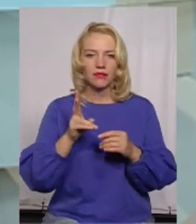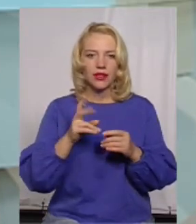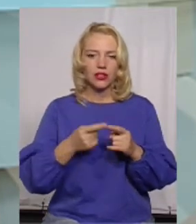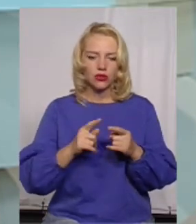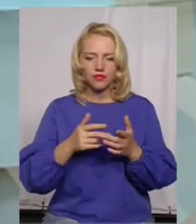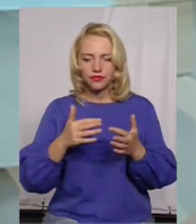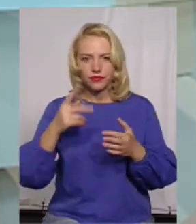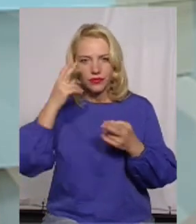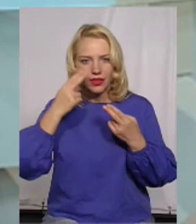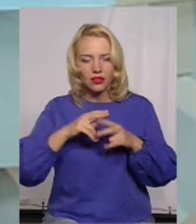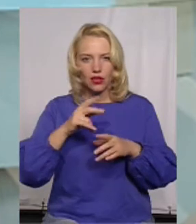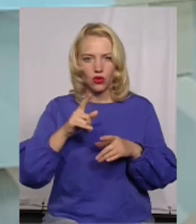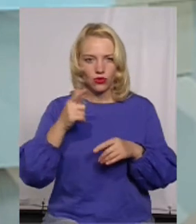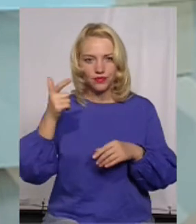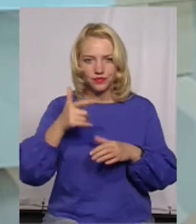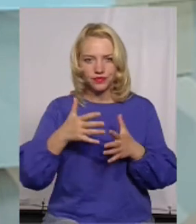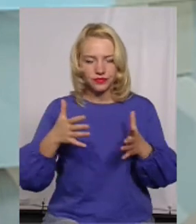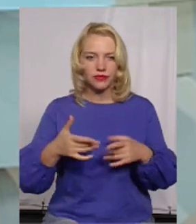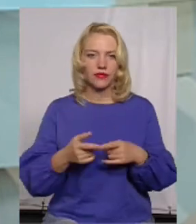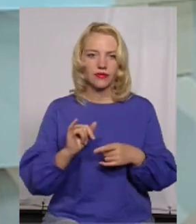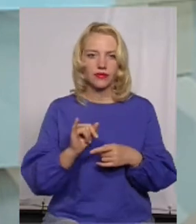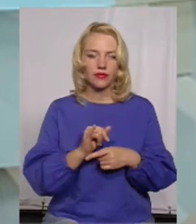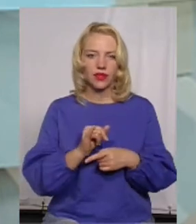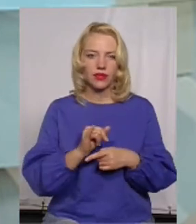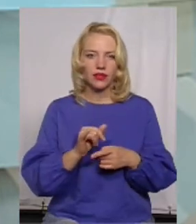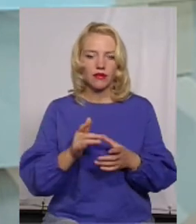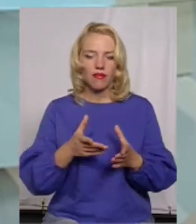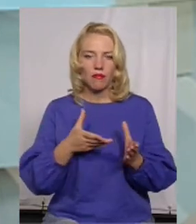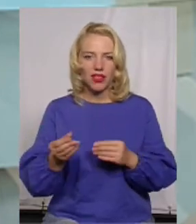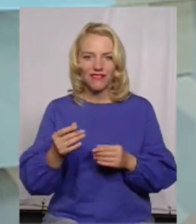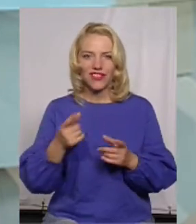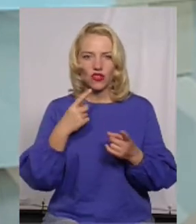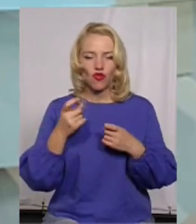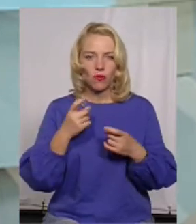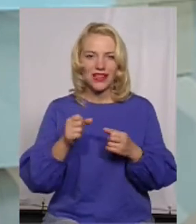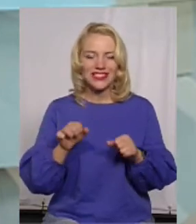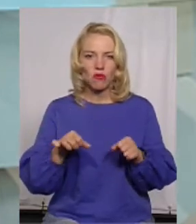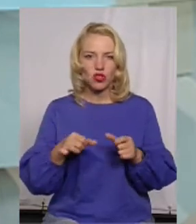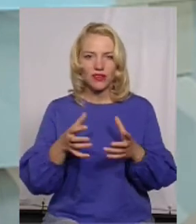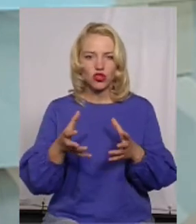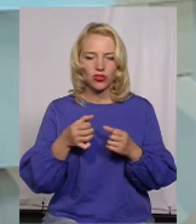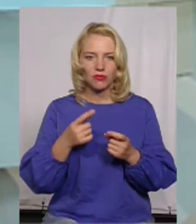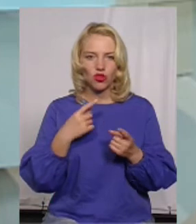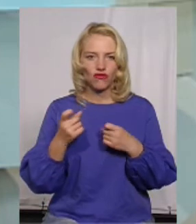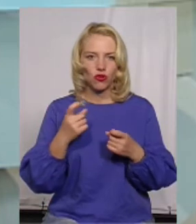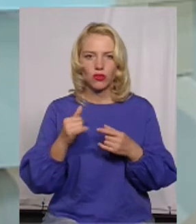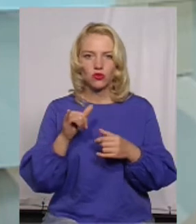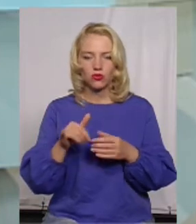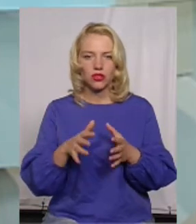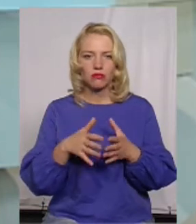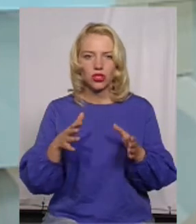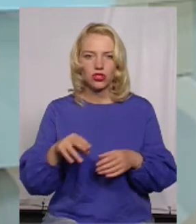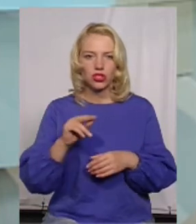різними новітніми технологіями, відповідно, вплив інформації, точніше, можливість отримання інформації в них